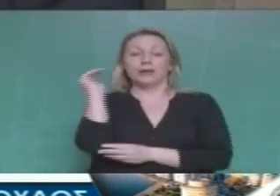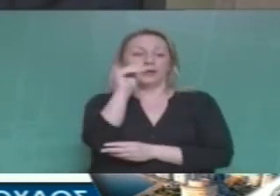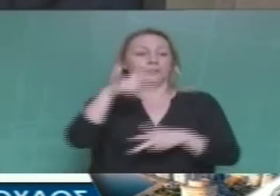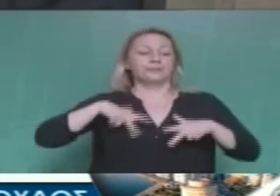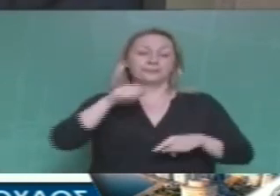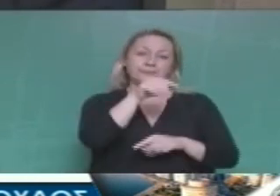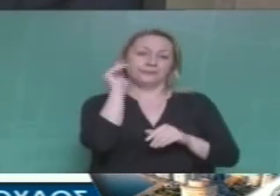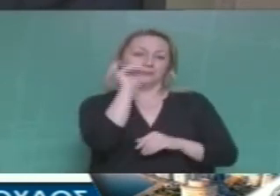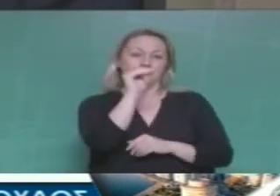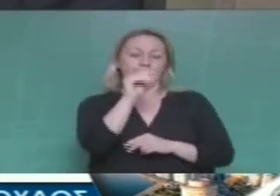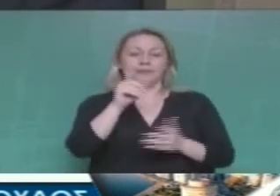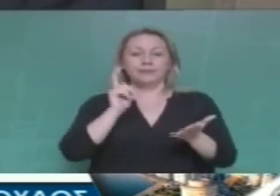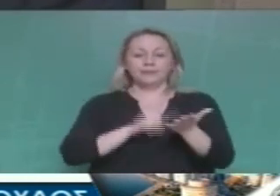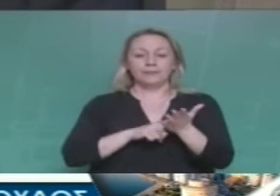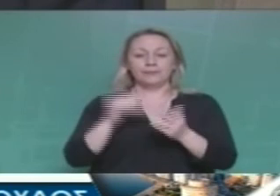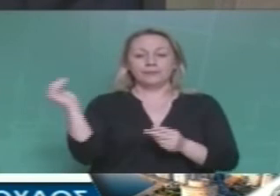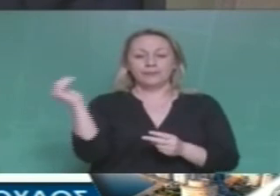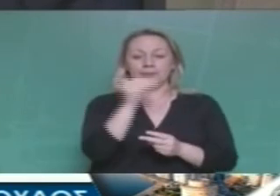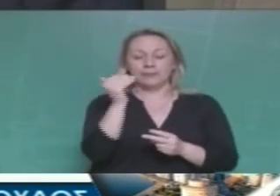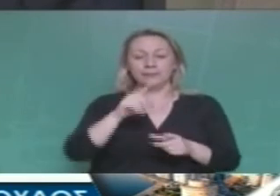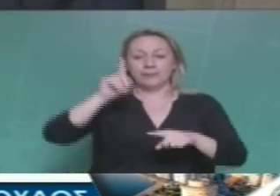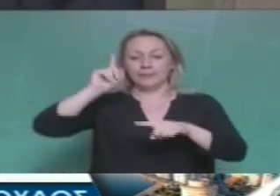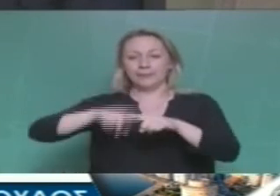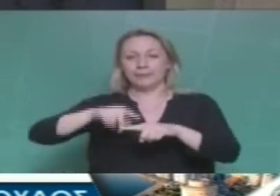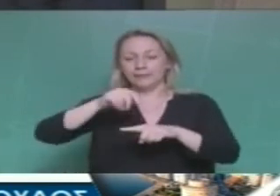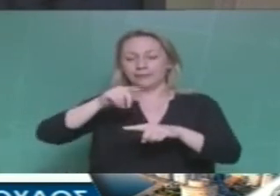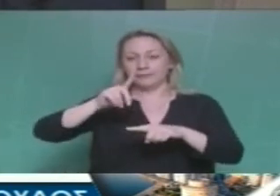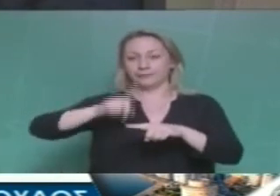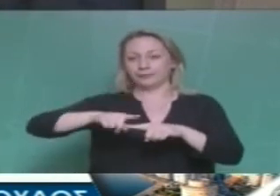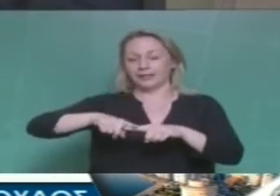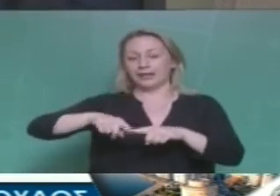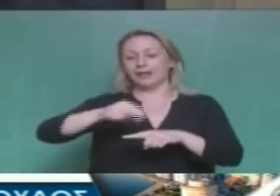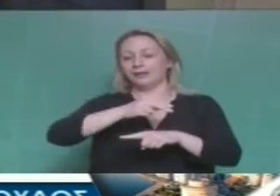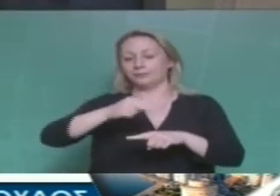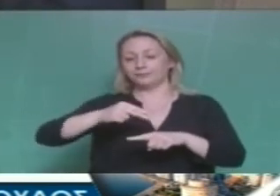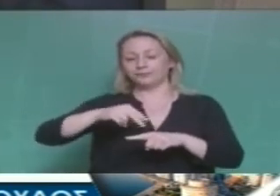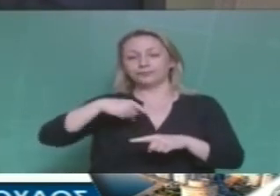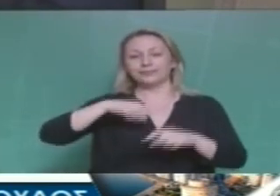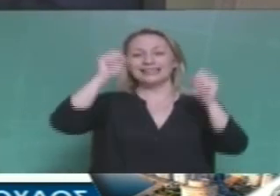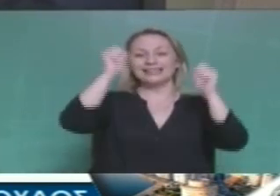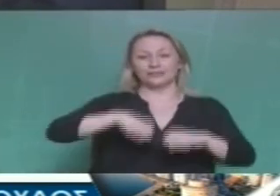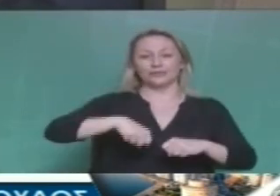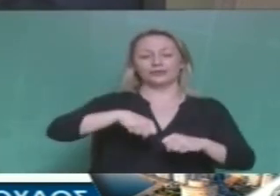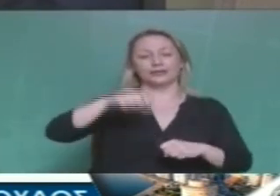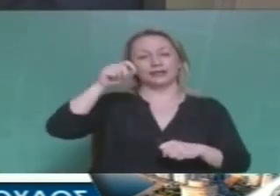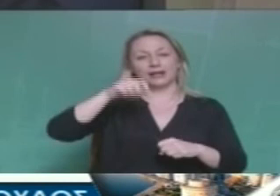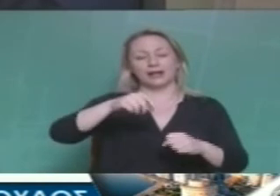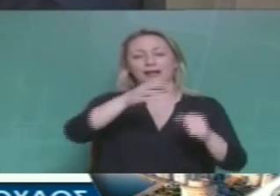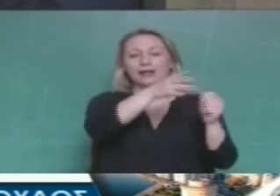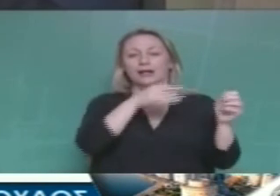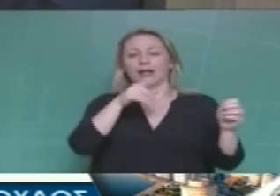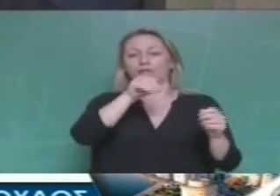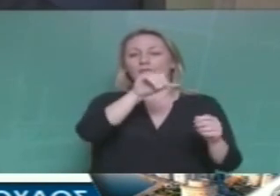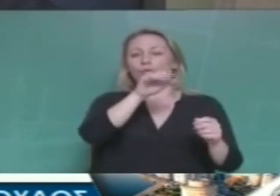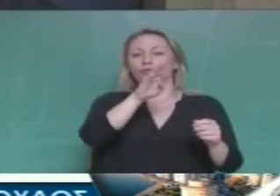την άμεση απεμπλοκή της χώρας και την κατάρριξη της συμφωνίας του Δουβλίνου με τη